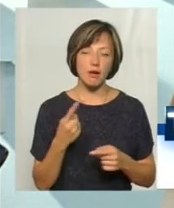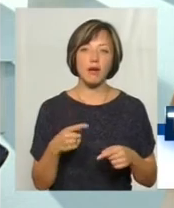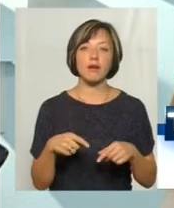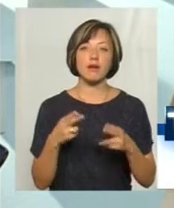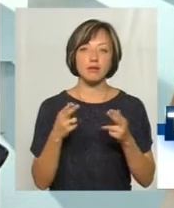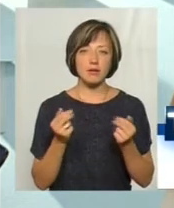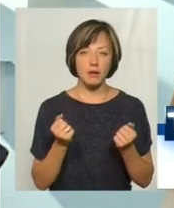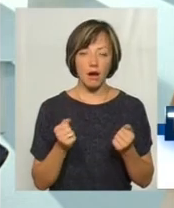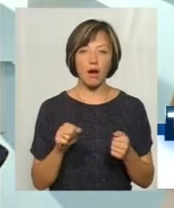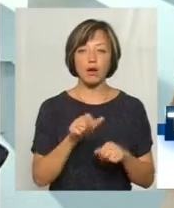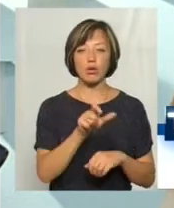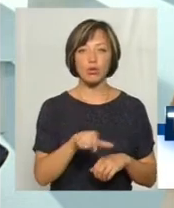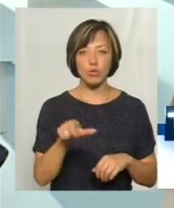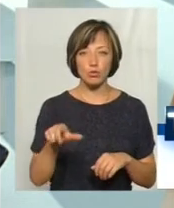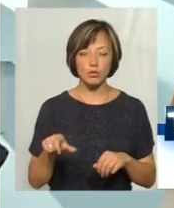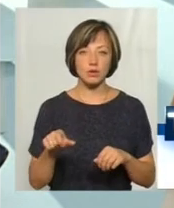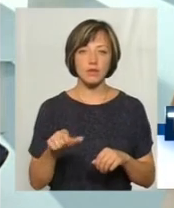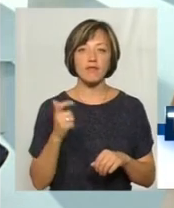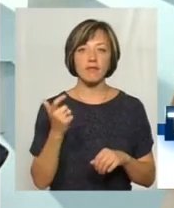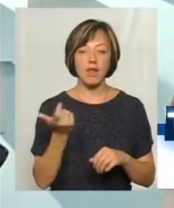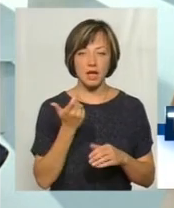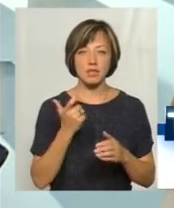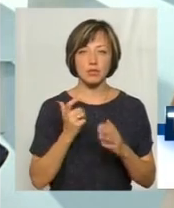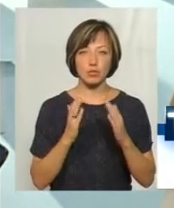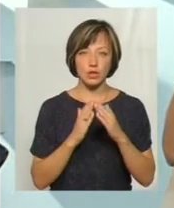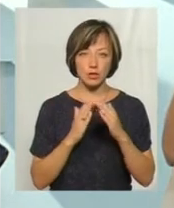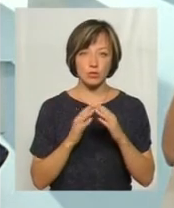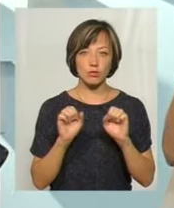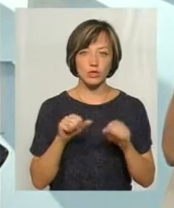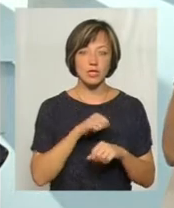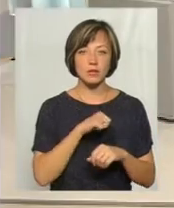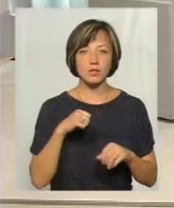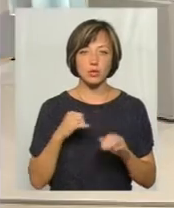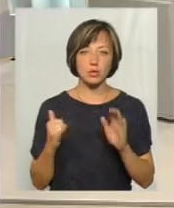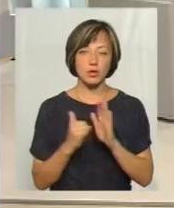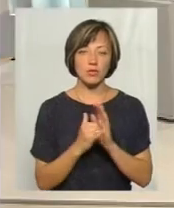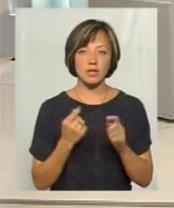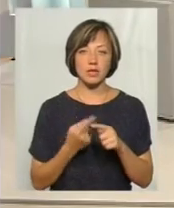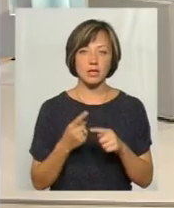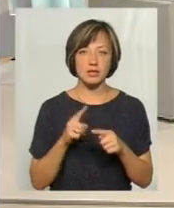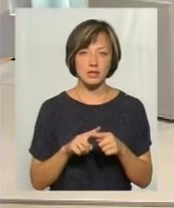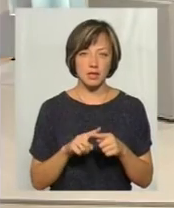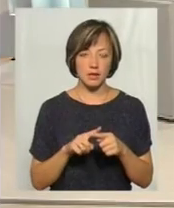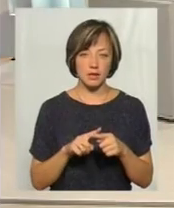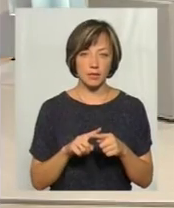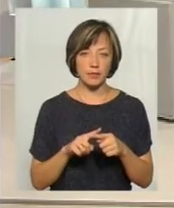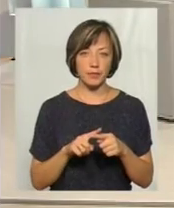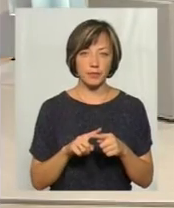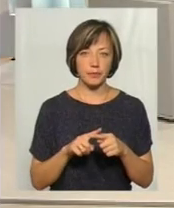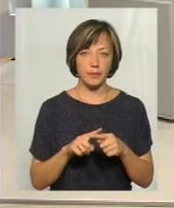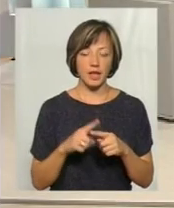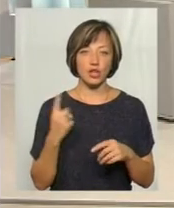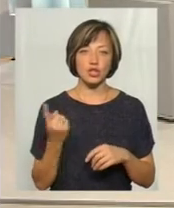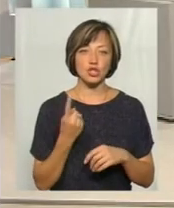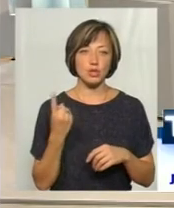мешканці можуть, не мешканці, власник будинку може самостійно встановити цей комерційний